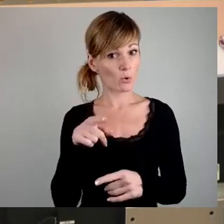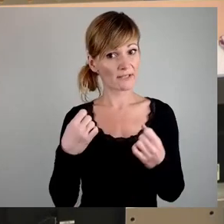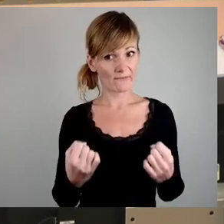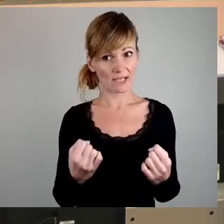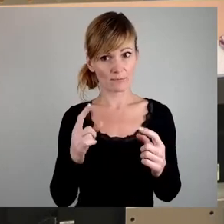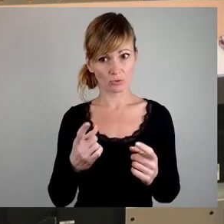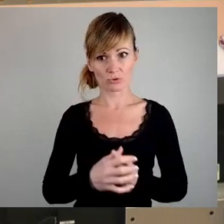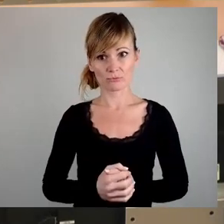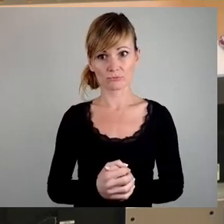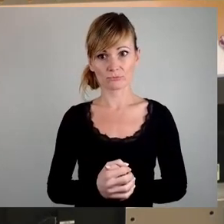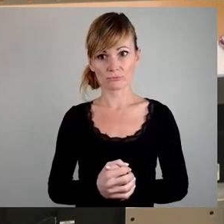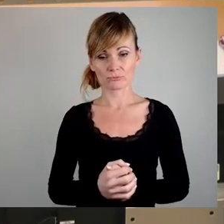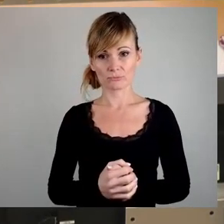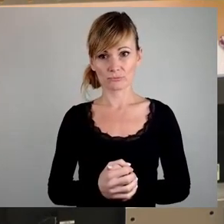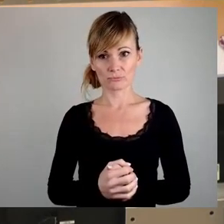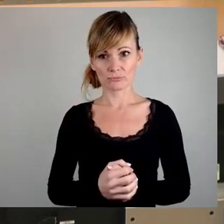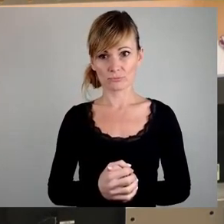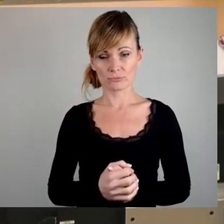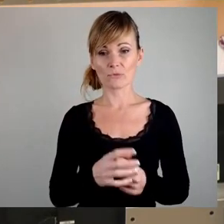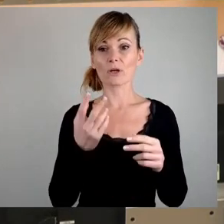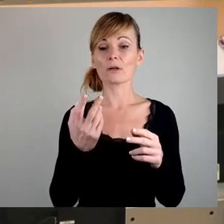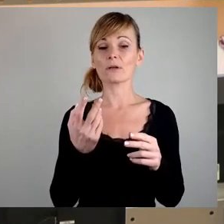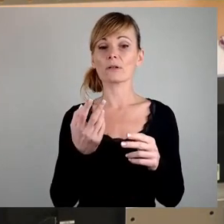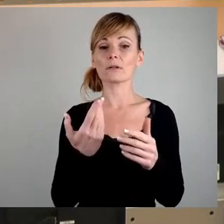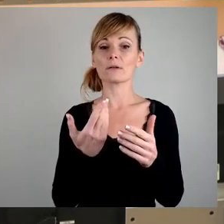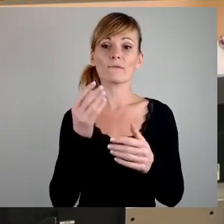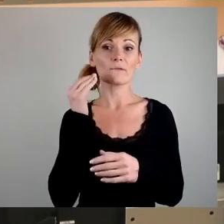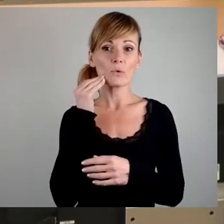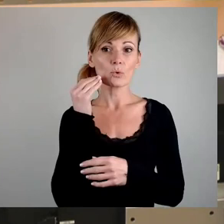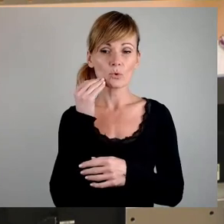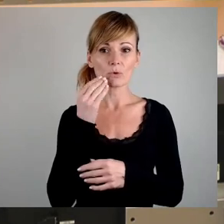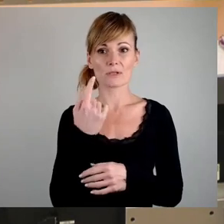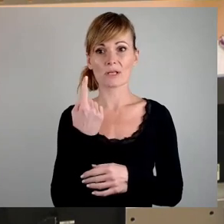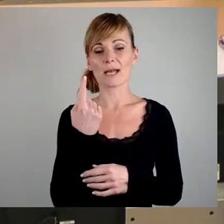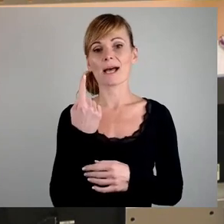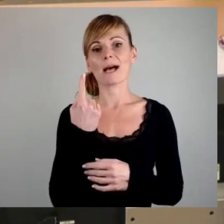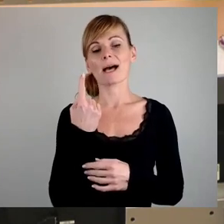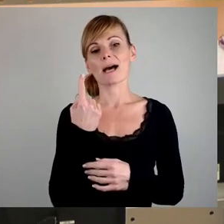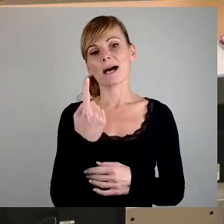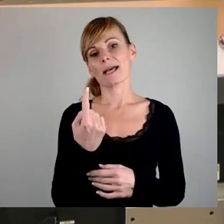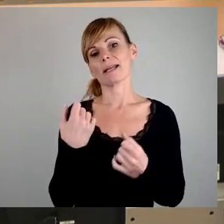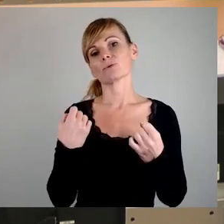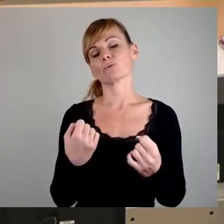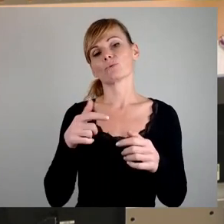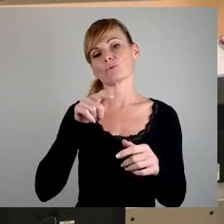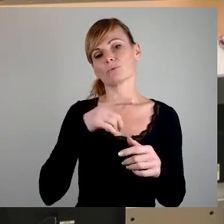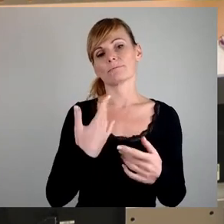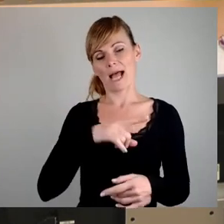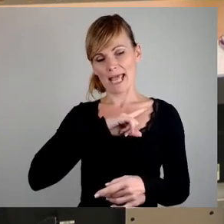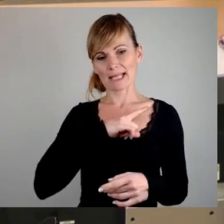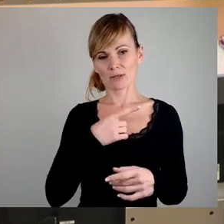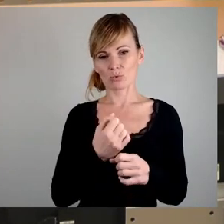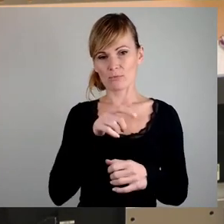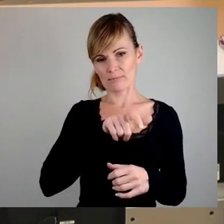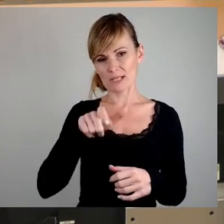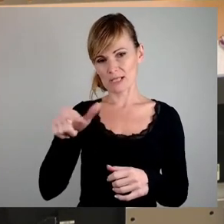Neben diesen Verdopplungen der Wohnungseigentumsanzahl ist schon gesagt worden, zwölf Hektar kommen dazu.